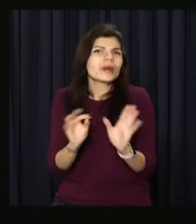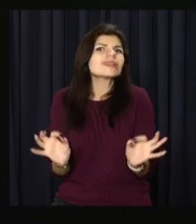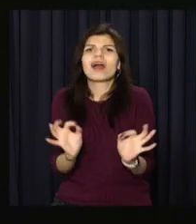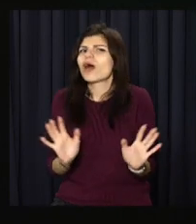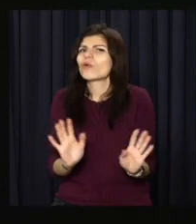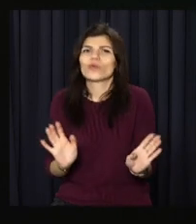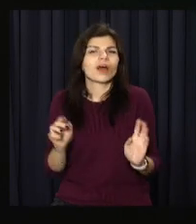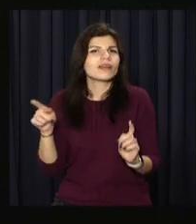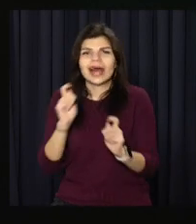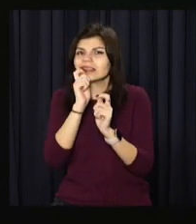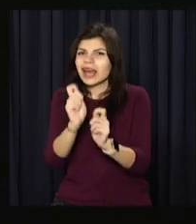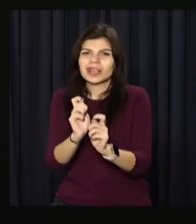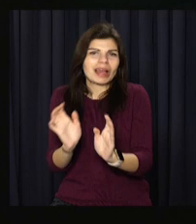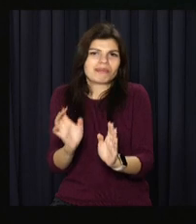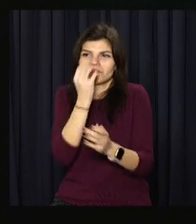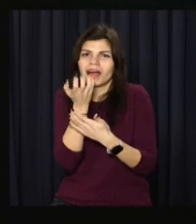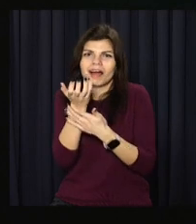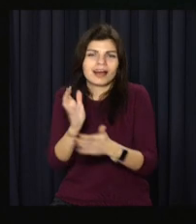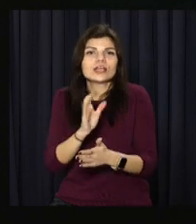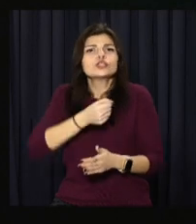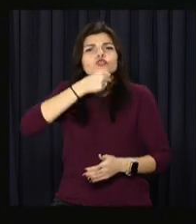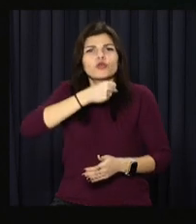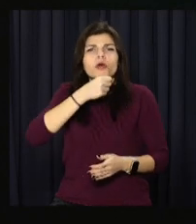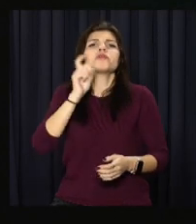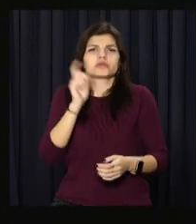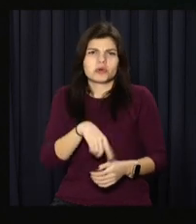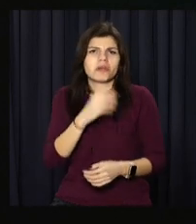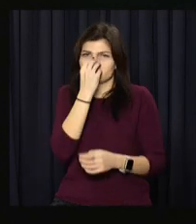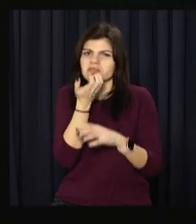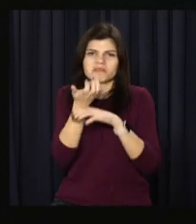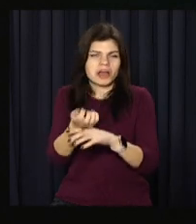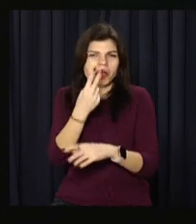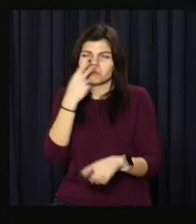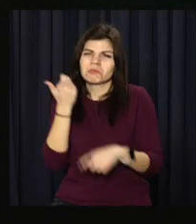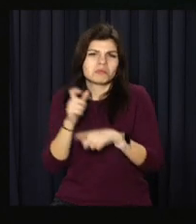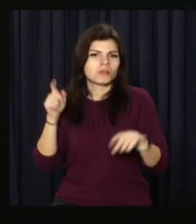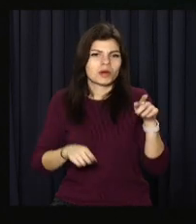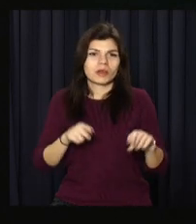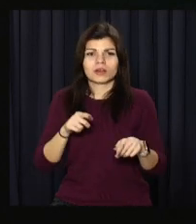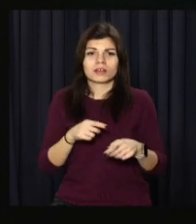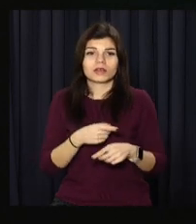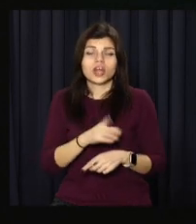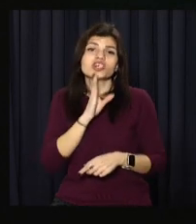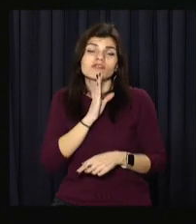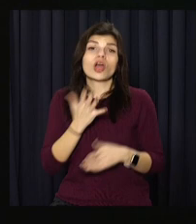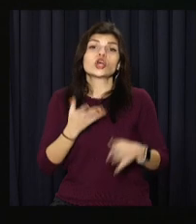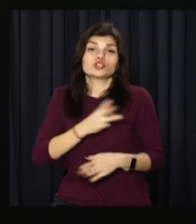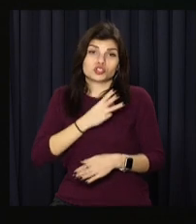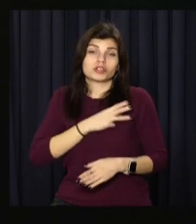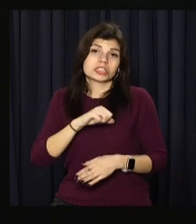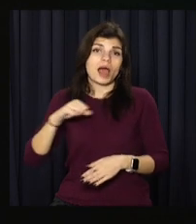взагалі вони не дарують їх. Старше покоління також менше. Жінки дуже часто самі собі купують